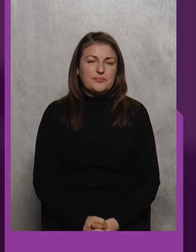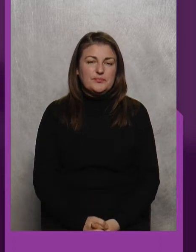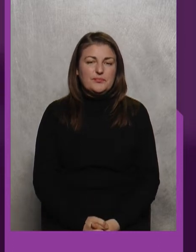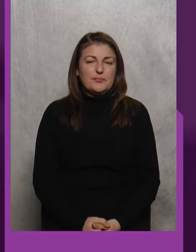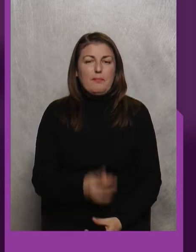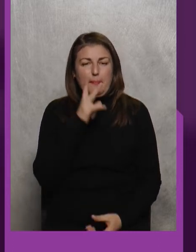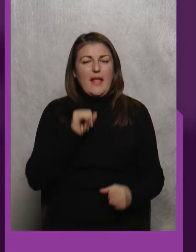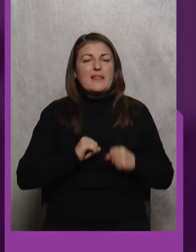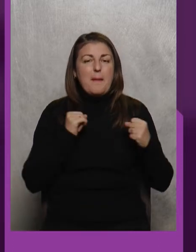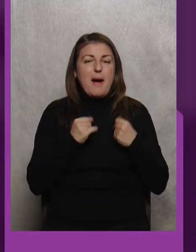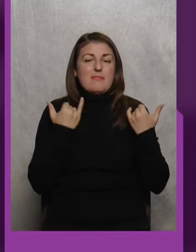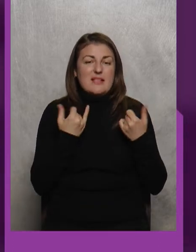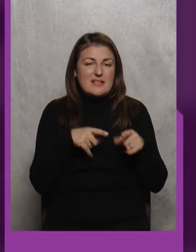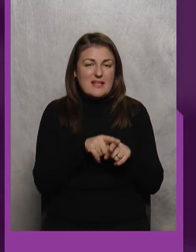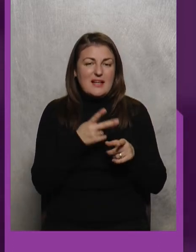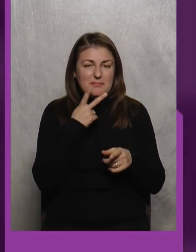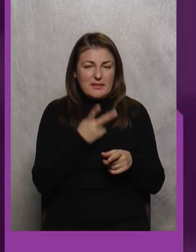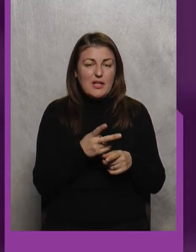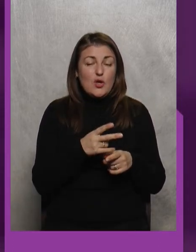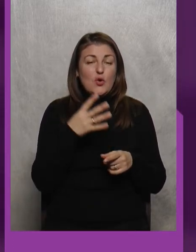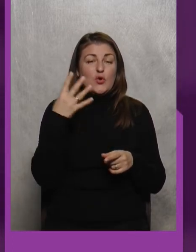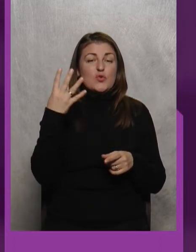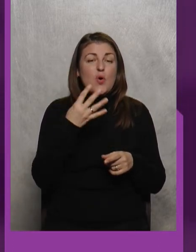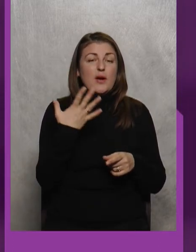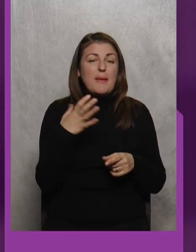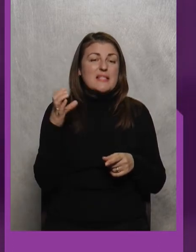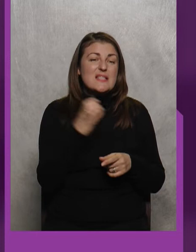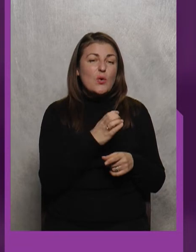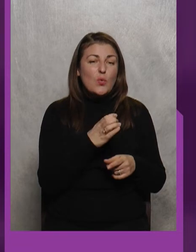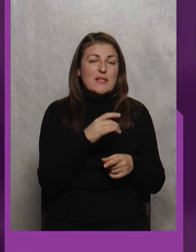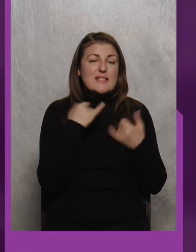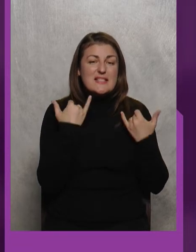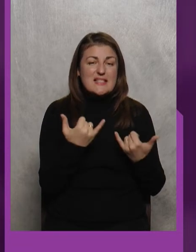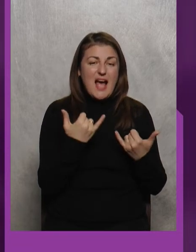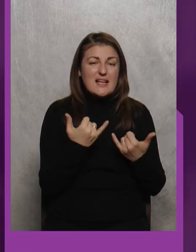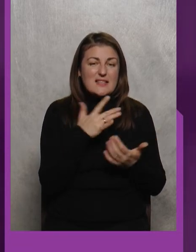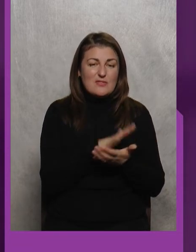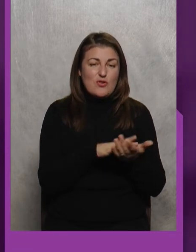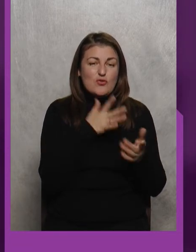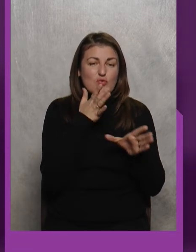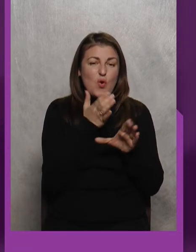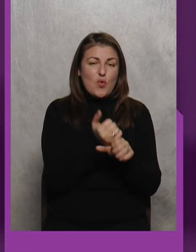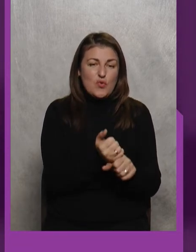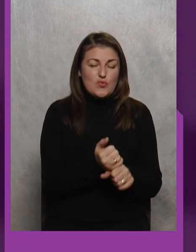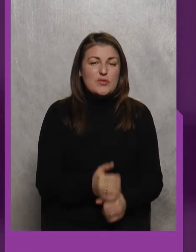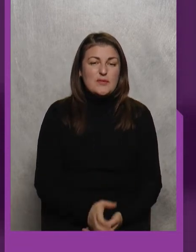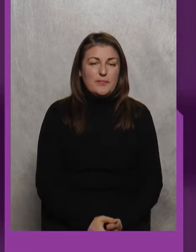Намагався зараз так? 45 секунд Зараз далі вже схорачується